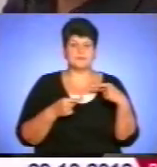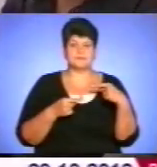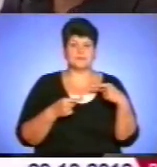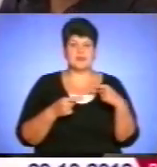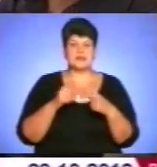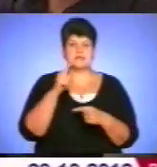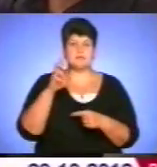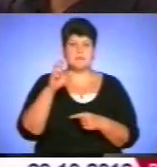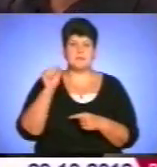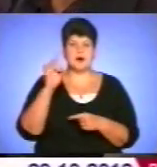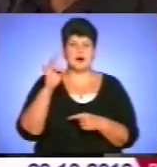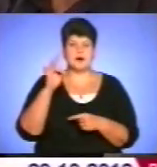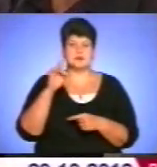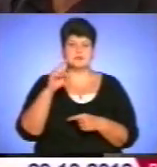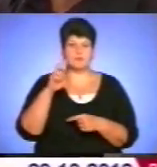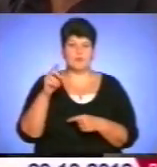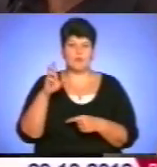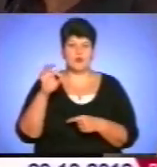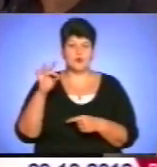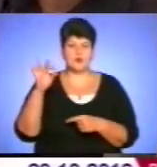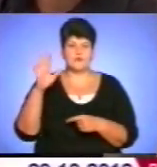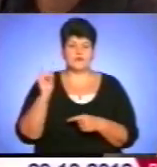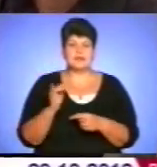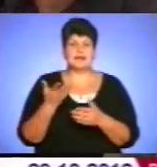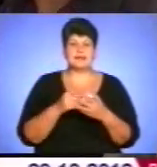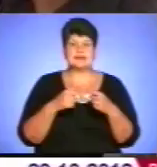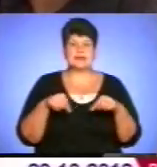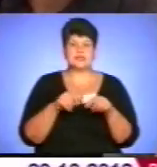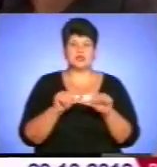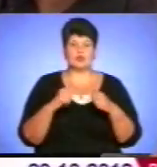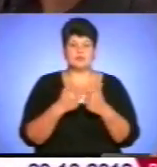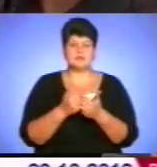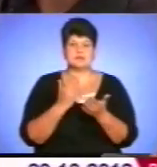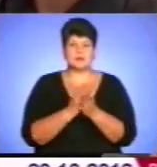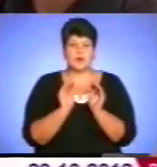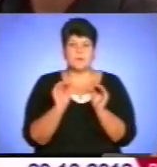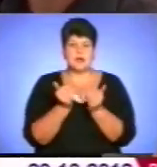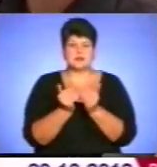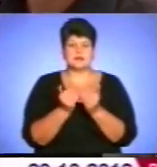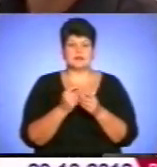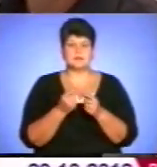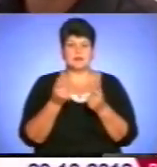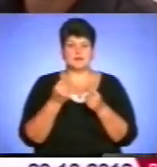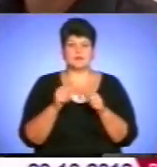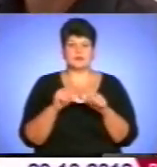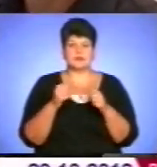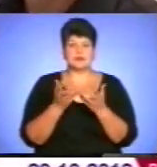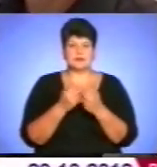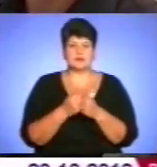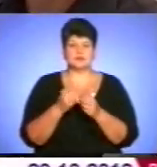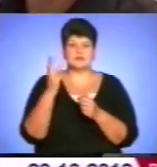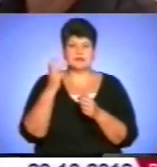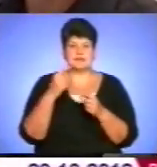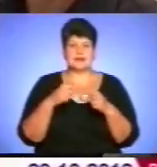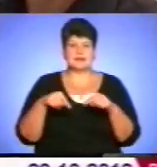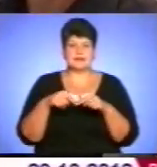Зборові, де дільнича комісія є дуже обмежена, дуже невелика кількість. Врахувати, якщо б біля 300 дільниць і четверо